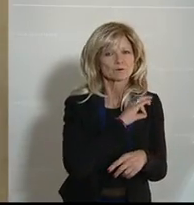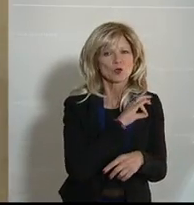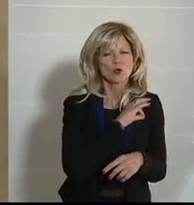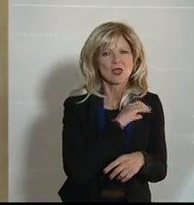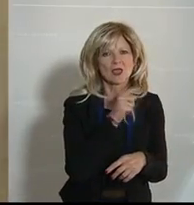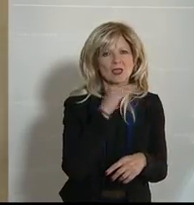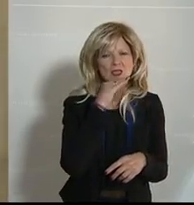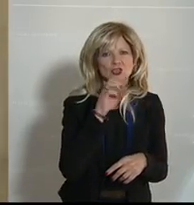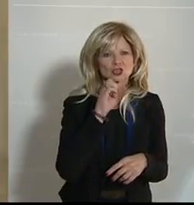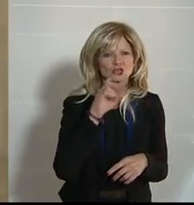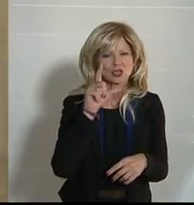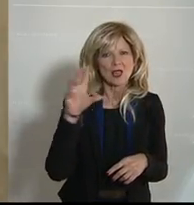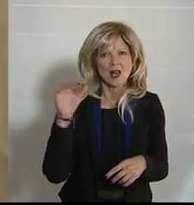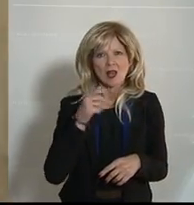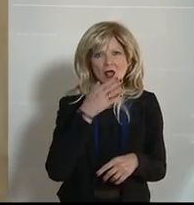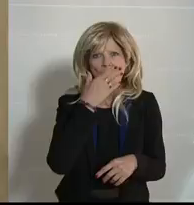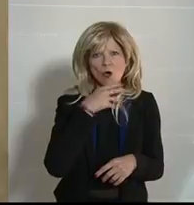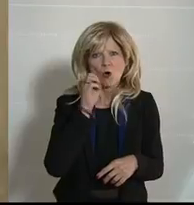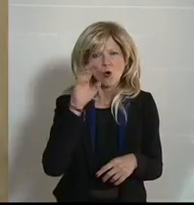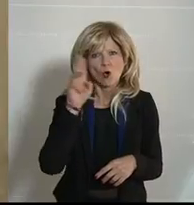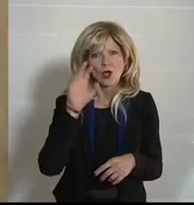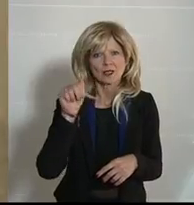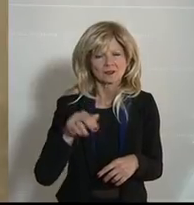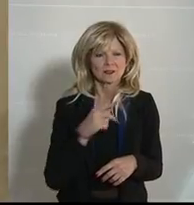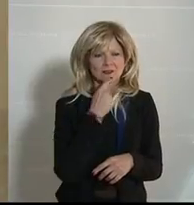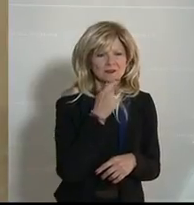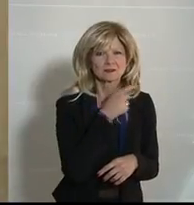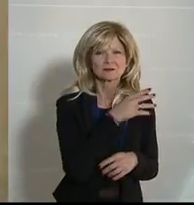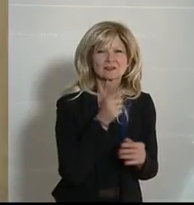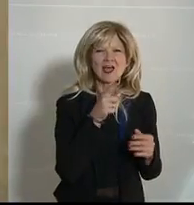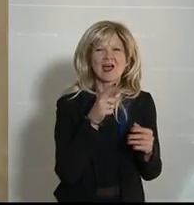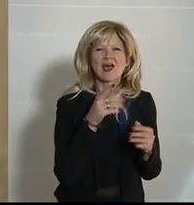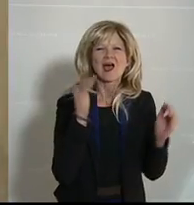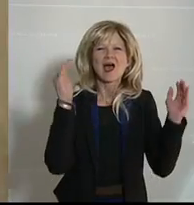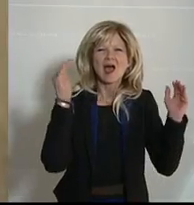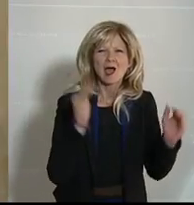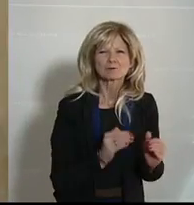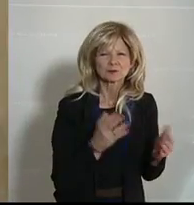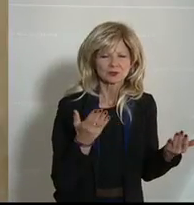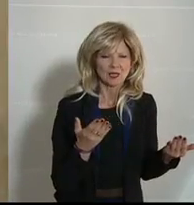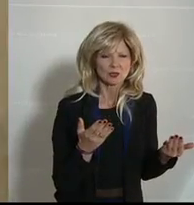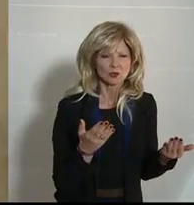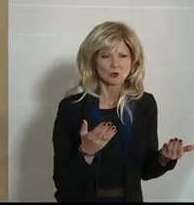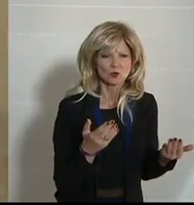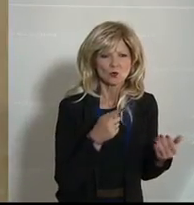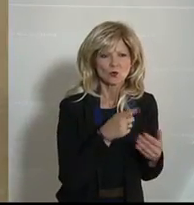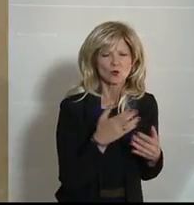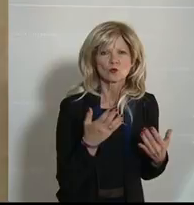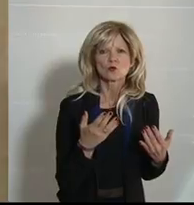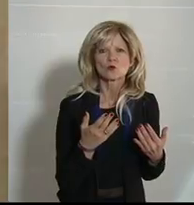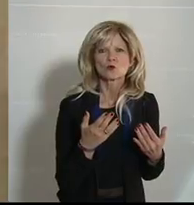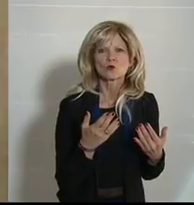Dass die Absenkung des fiktiven Ausgedinges bewirkt eine